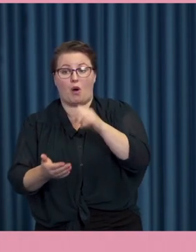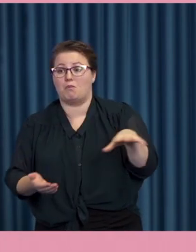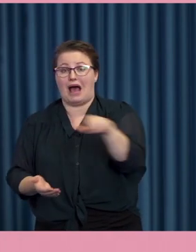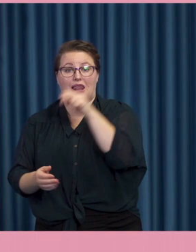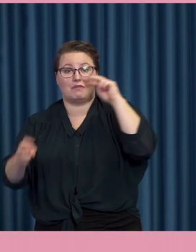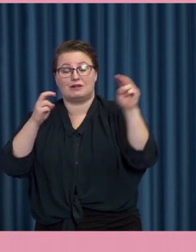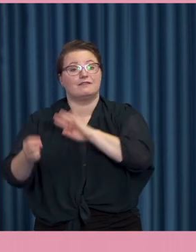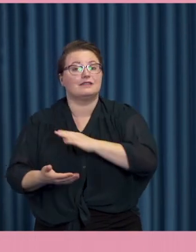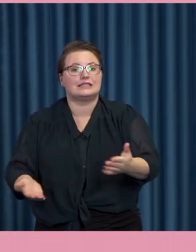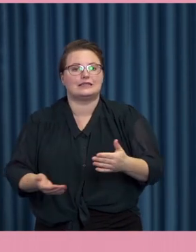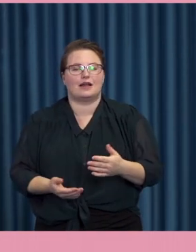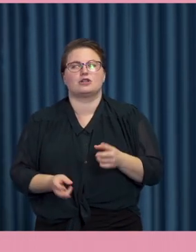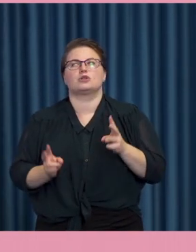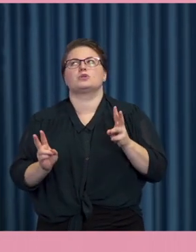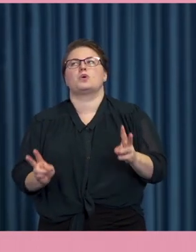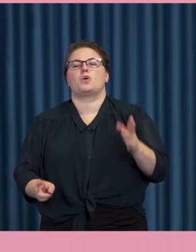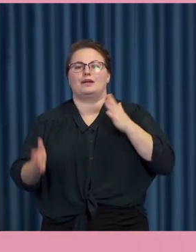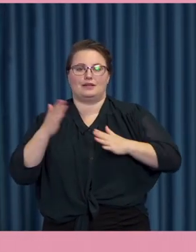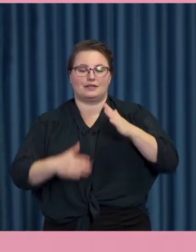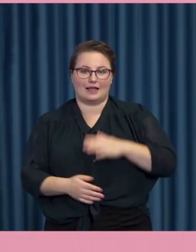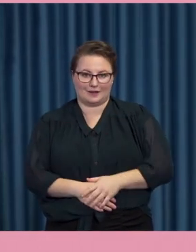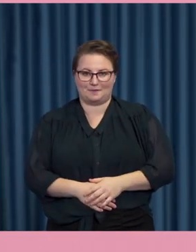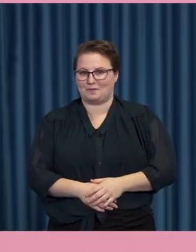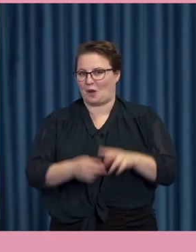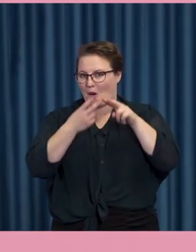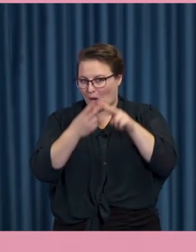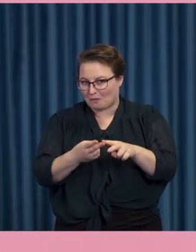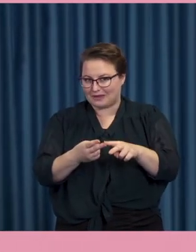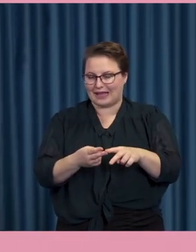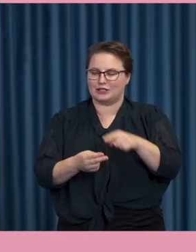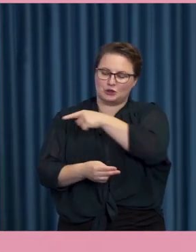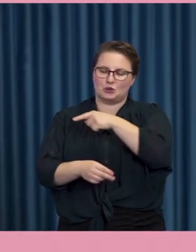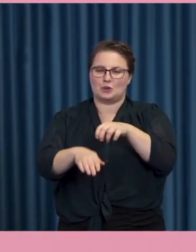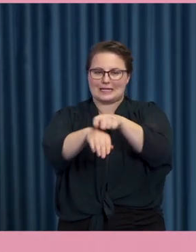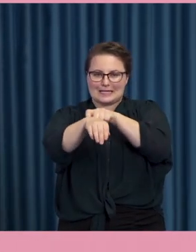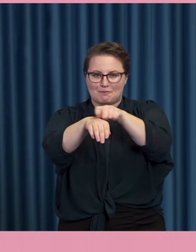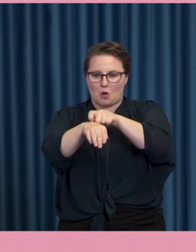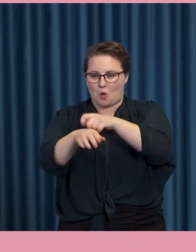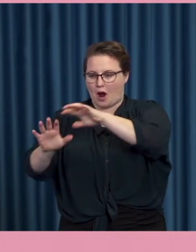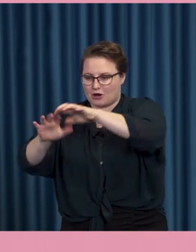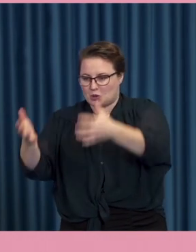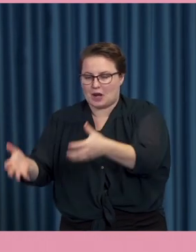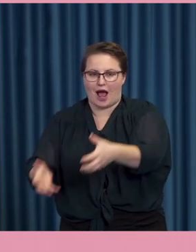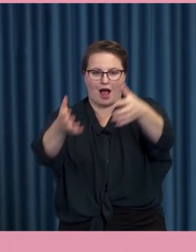Svin intressant. Om du nu får ta fram din kristallkul här och spana lite framåt. Vad tror du att vi befinner oss kring påverkansoperationer